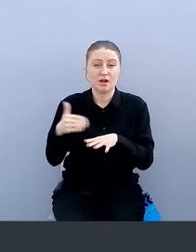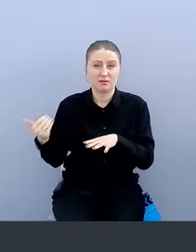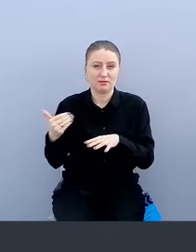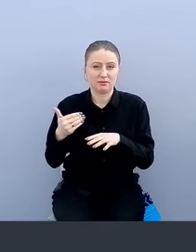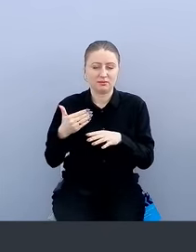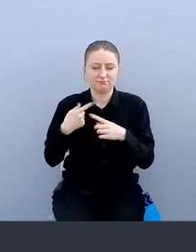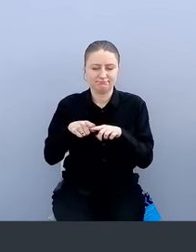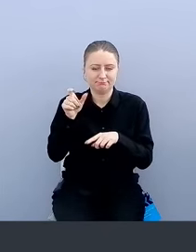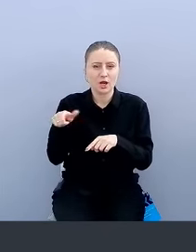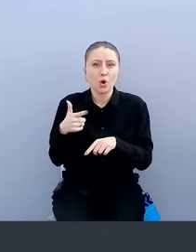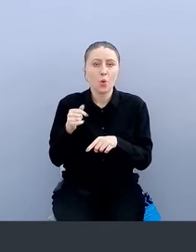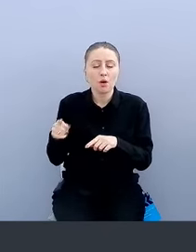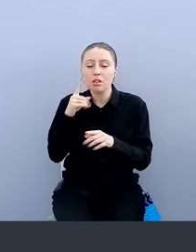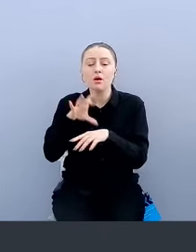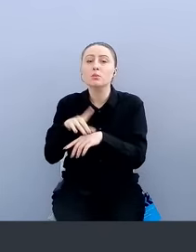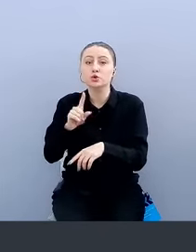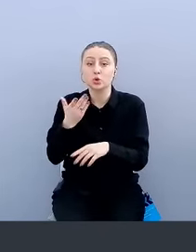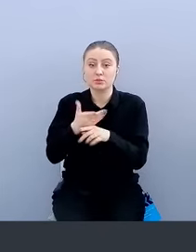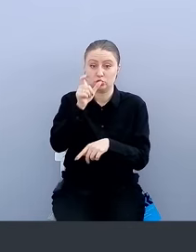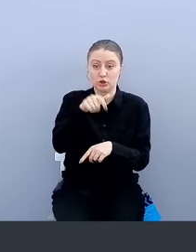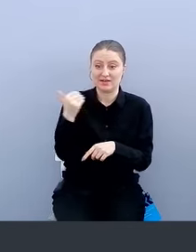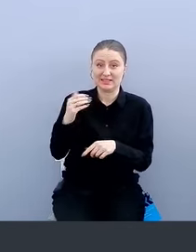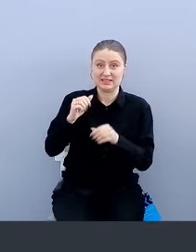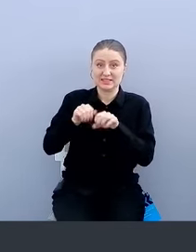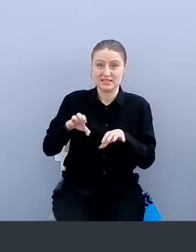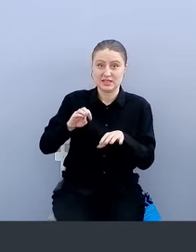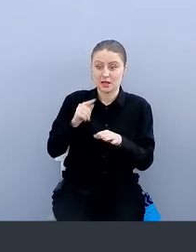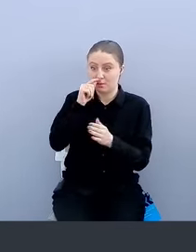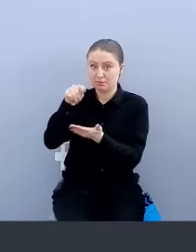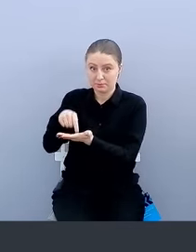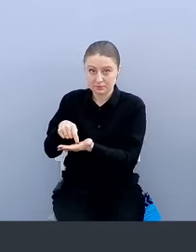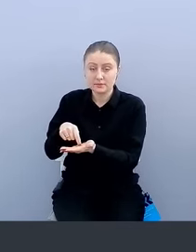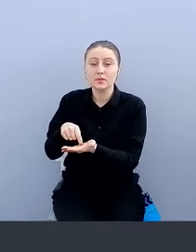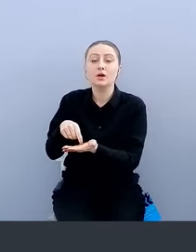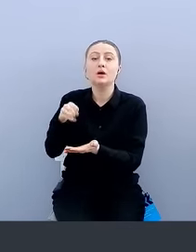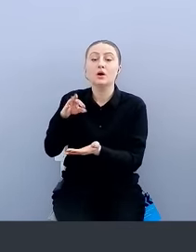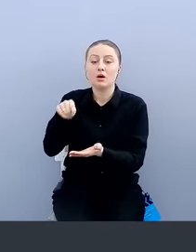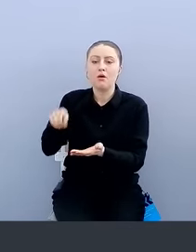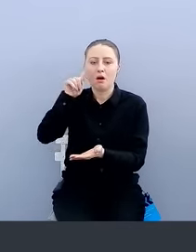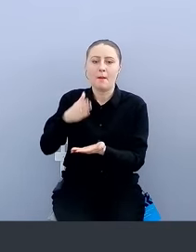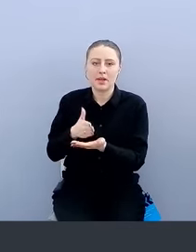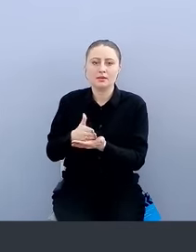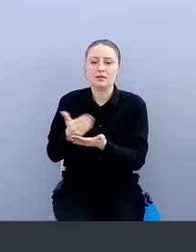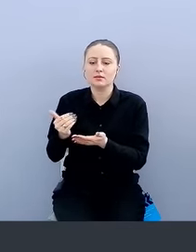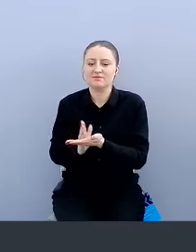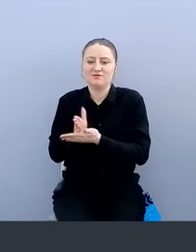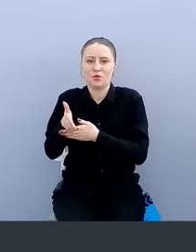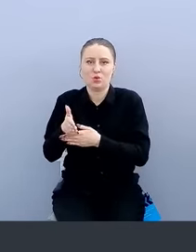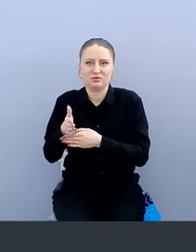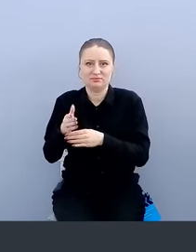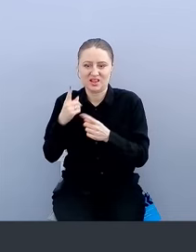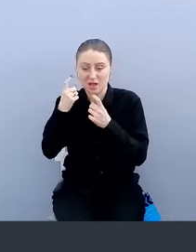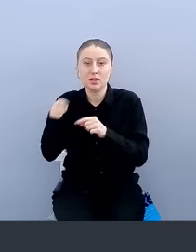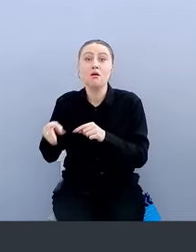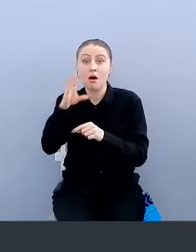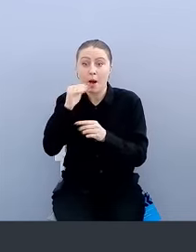если какой-то человек сидит в их сети, обладает учетными данными, он может, в